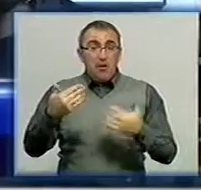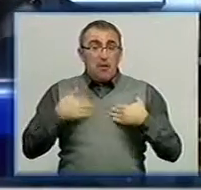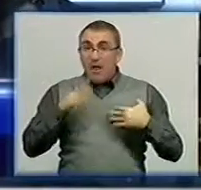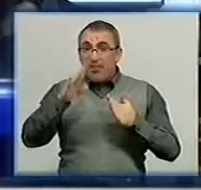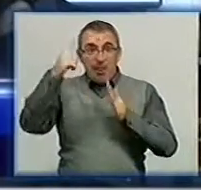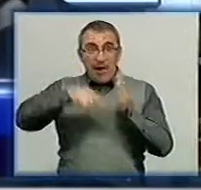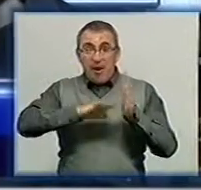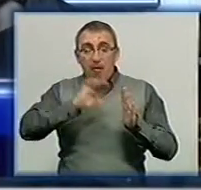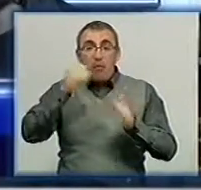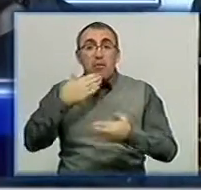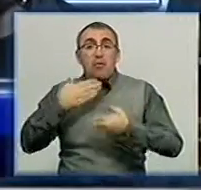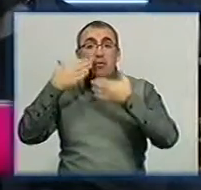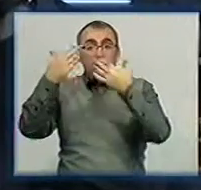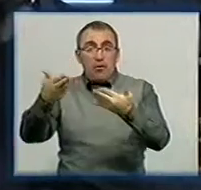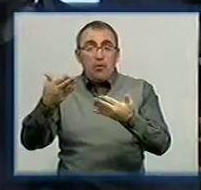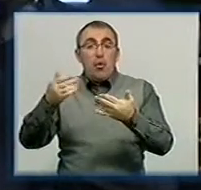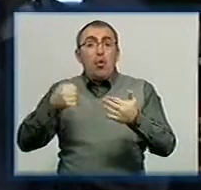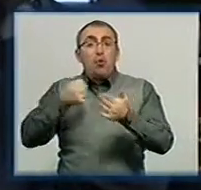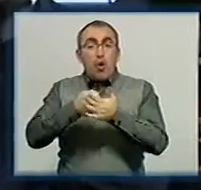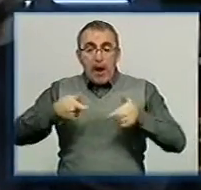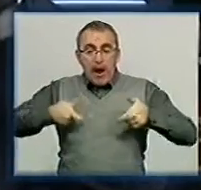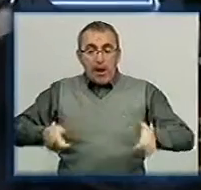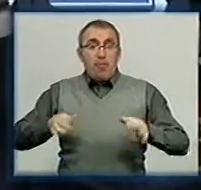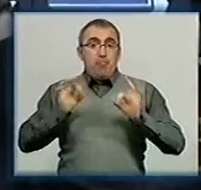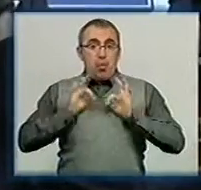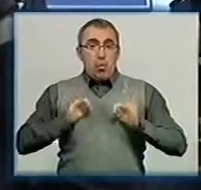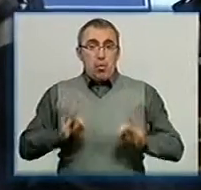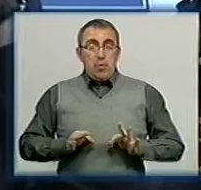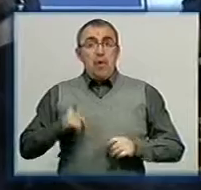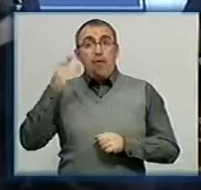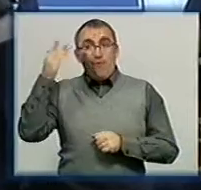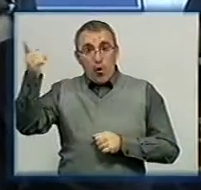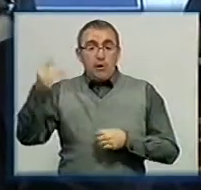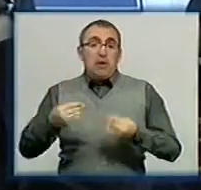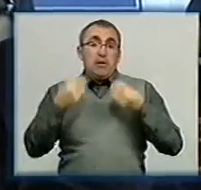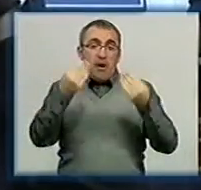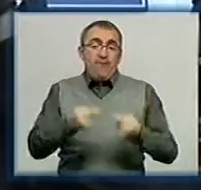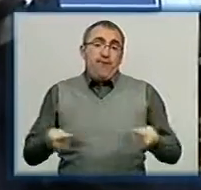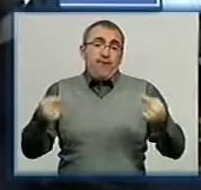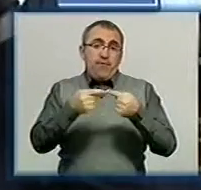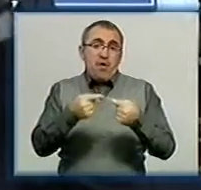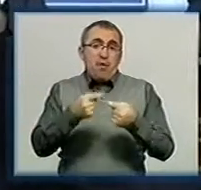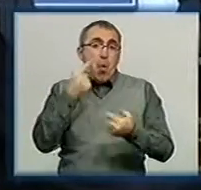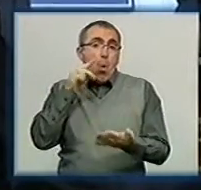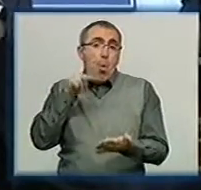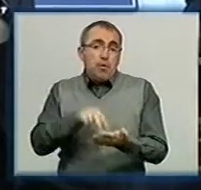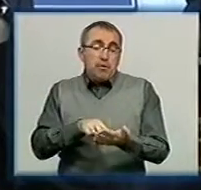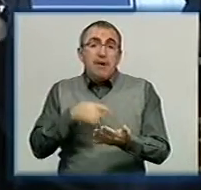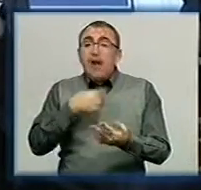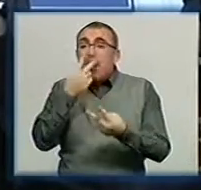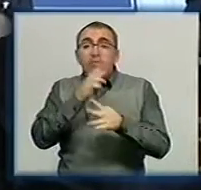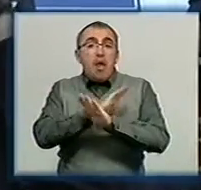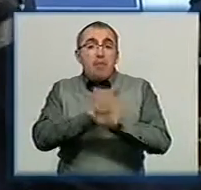довіряєте, можете звернутися безпосередньо до Генерального прокурора, і вони дадуть відповідну оціню. Я не бачу підстав